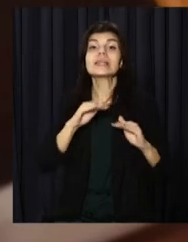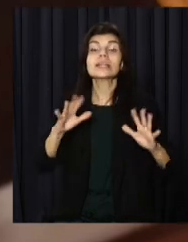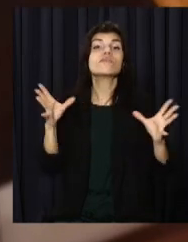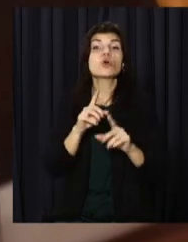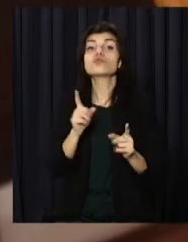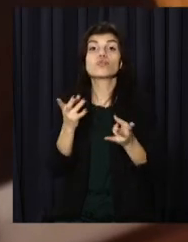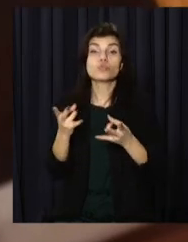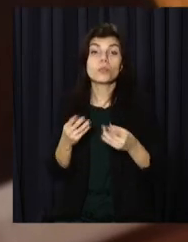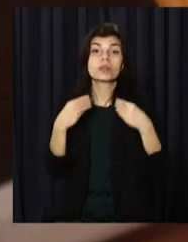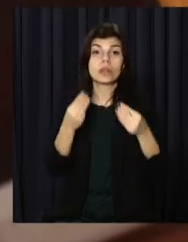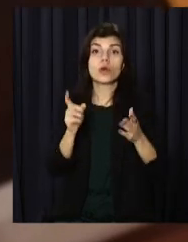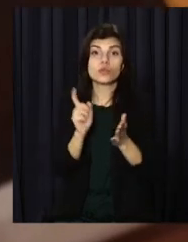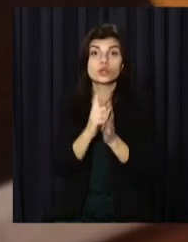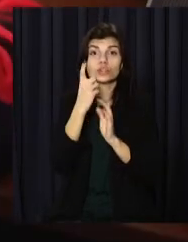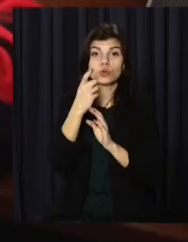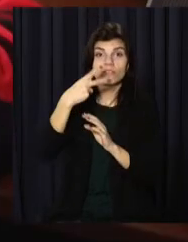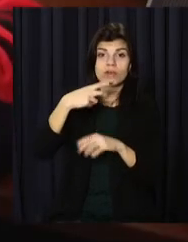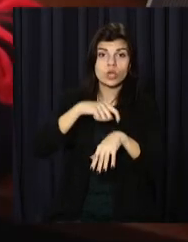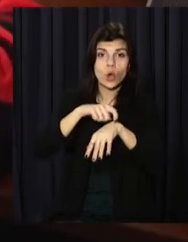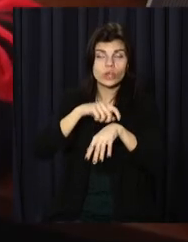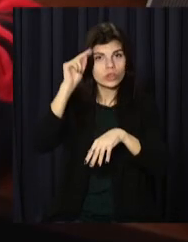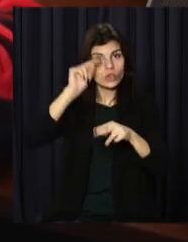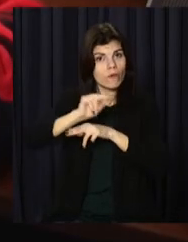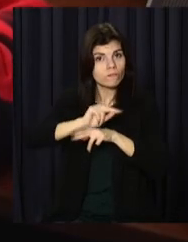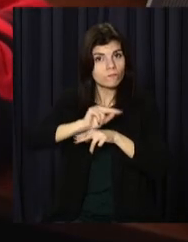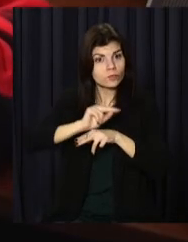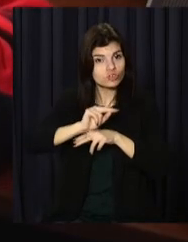необхідне, мають пройти 120 годин навчання.